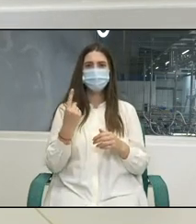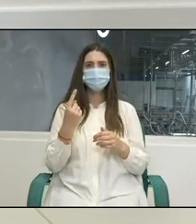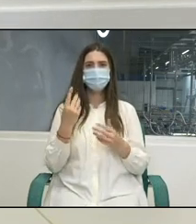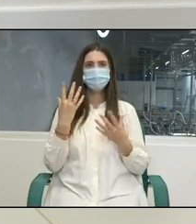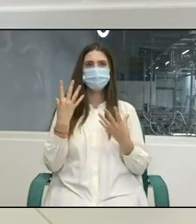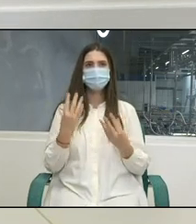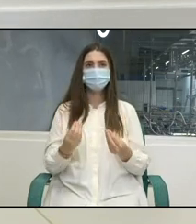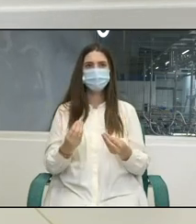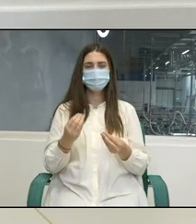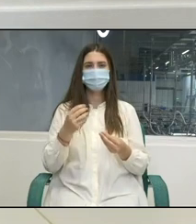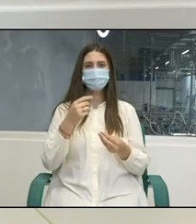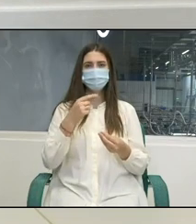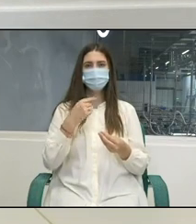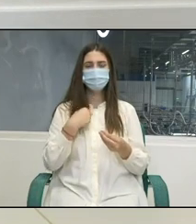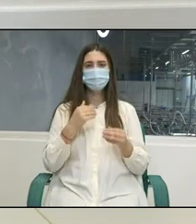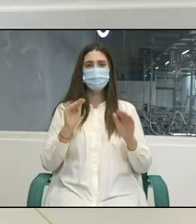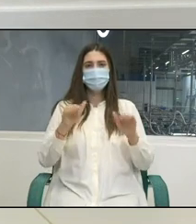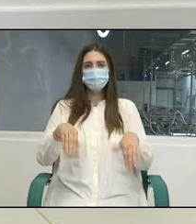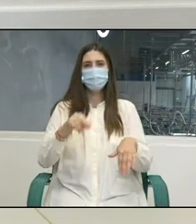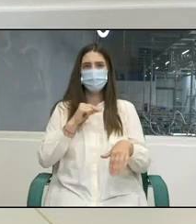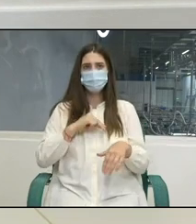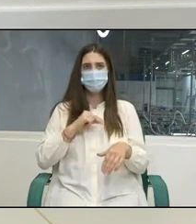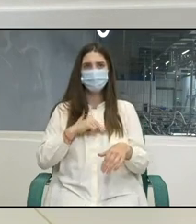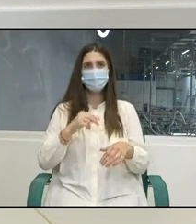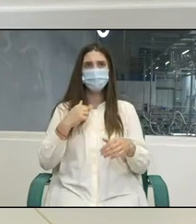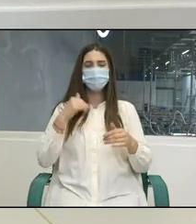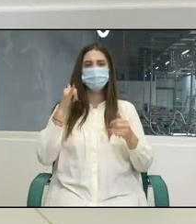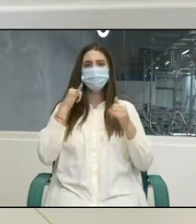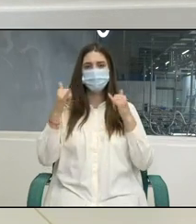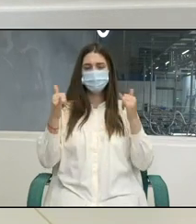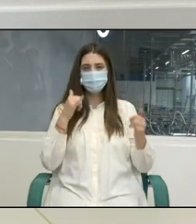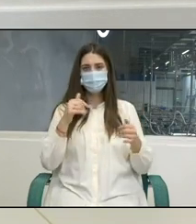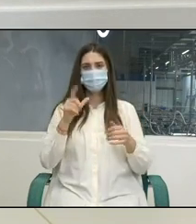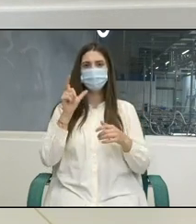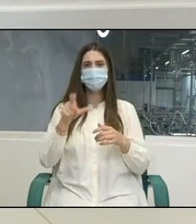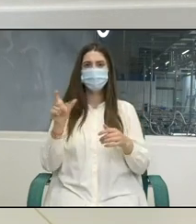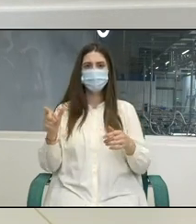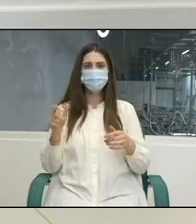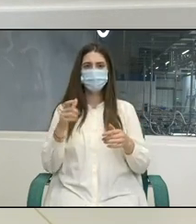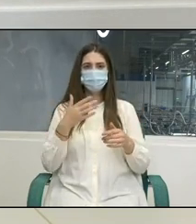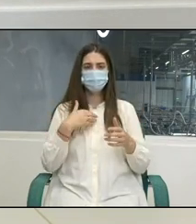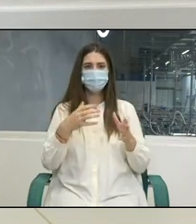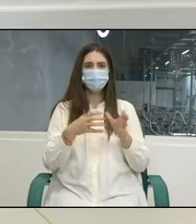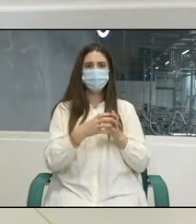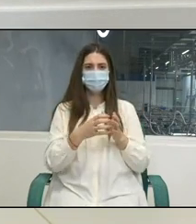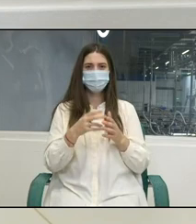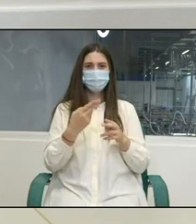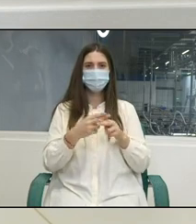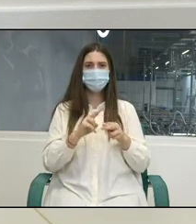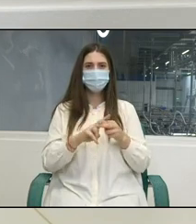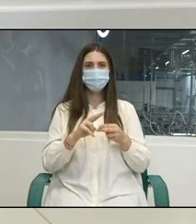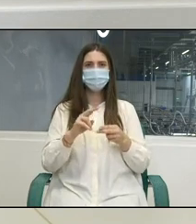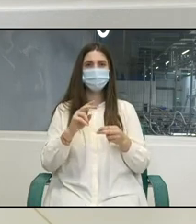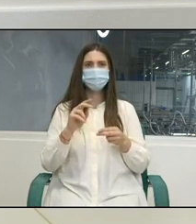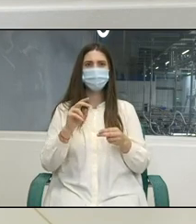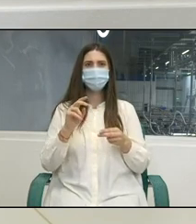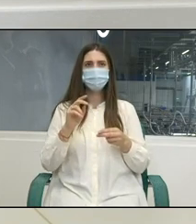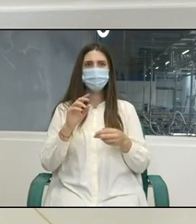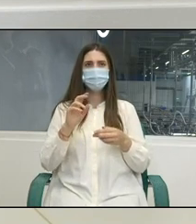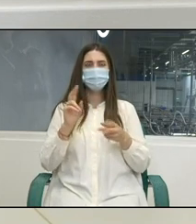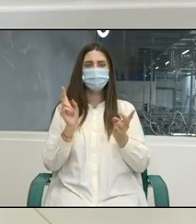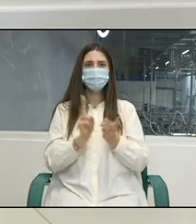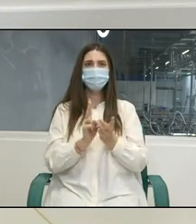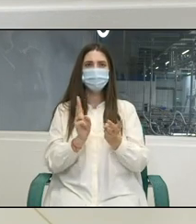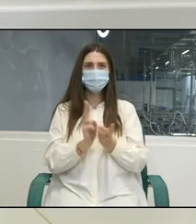am sunat atât sindicatele cât și patronatele și am organizat atunci la început de august o întâlnire,